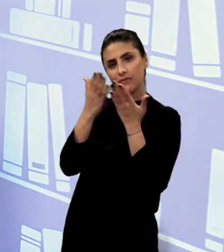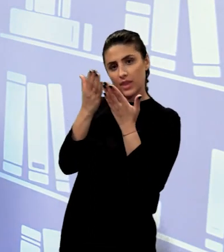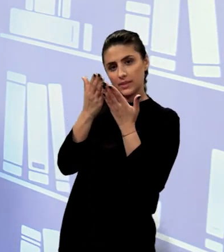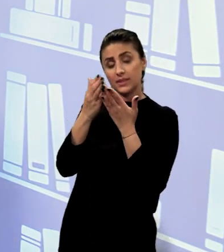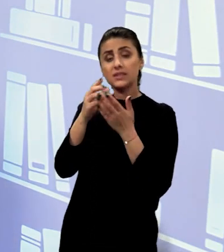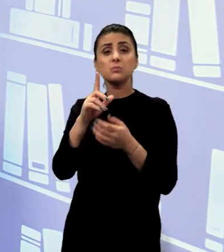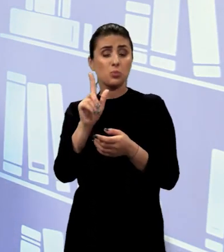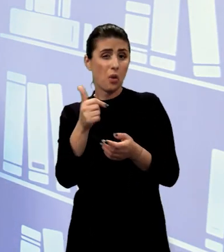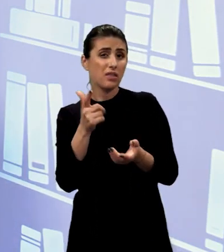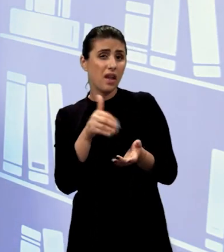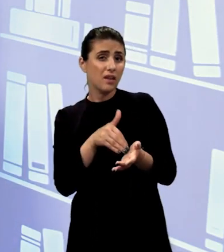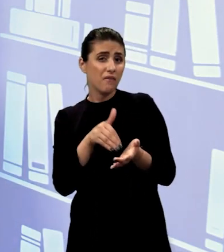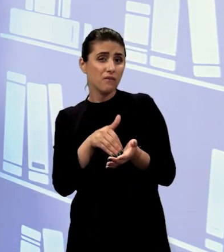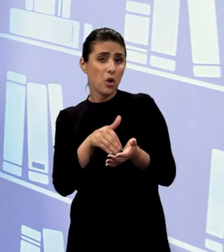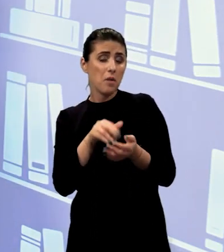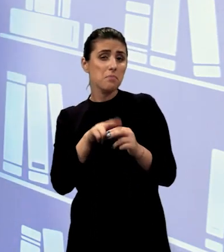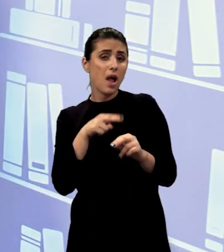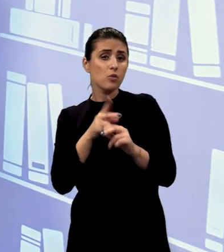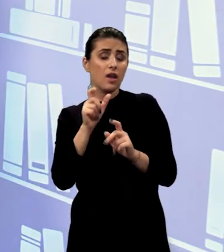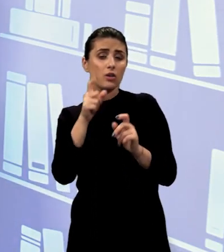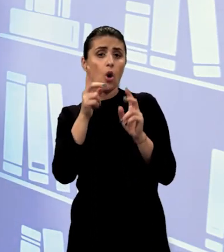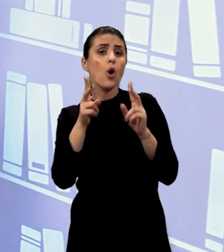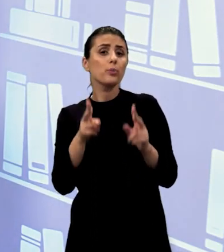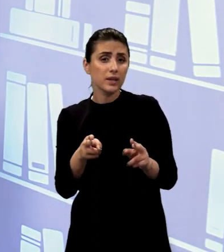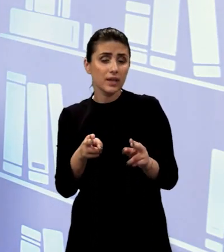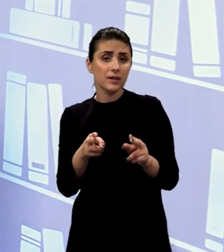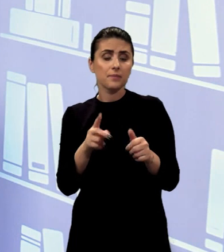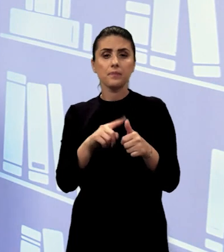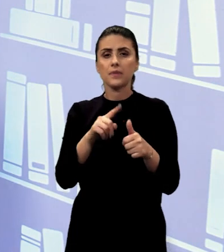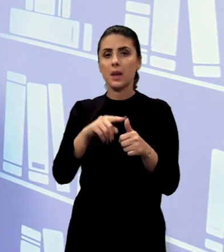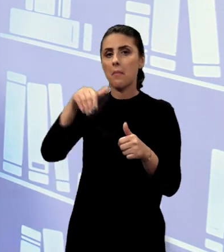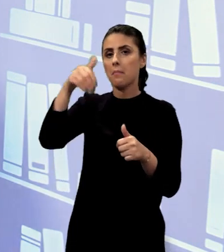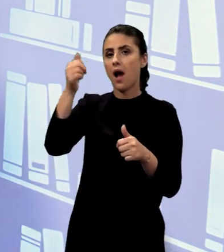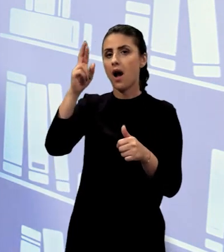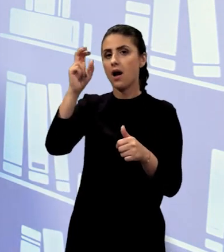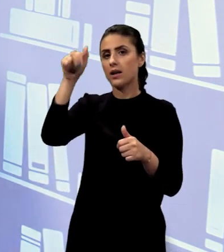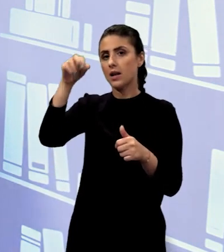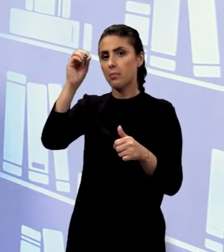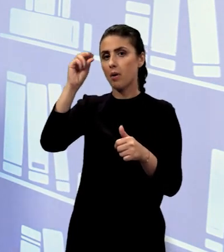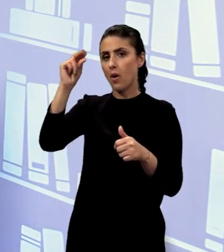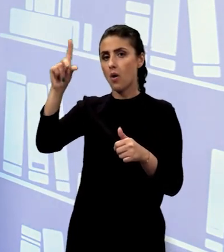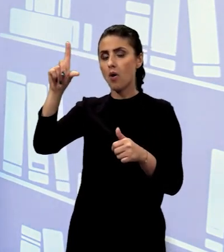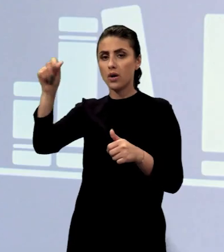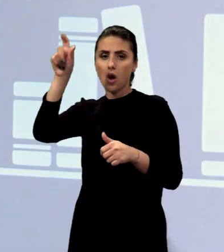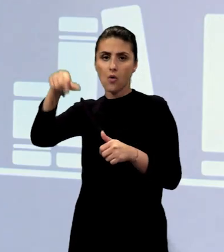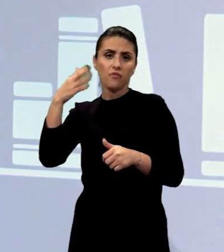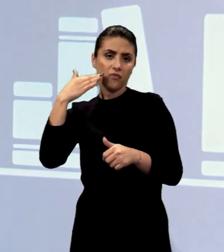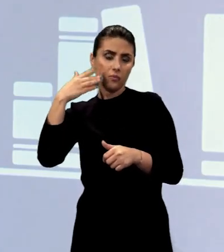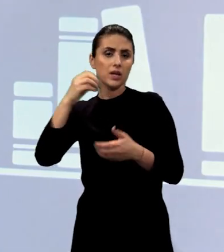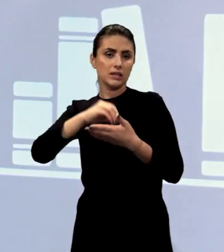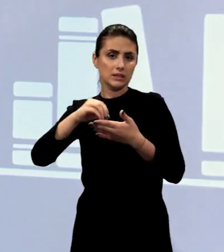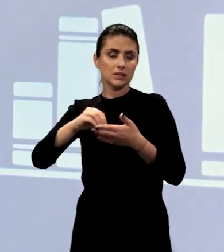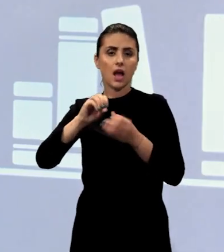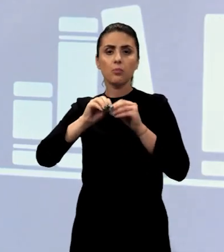să fie nevoie de mai mult decât o oprire sporadică. Marilyn Paul, o autoare de origine evrească, și-a publicat în 2017